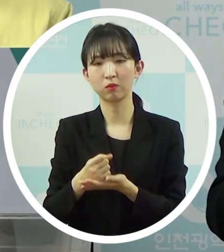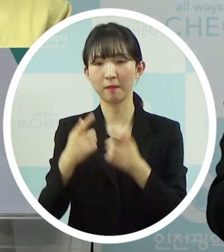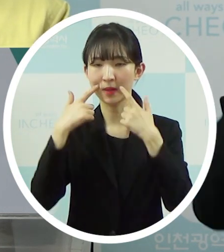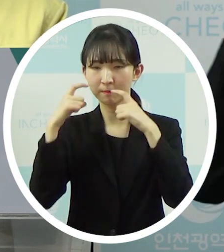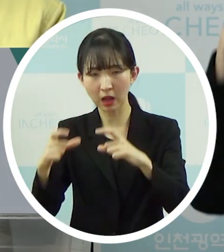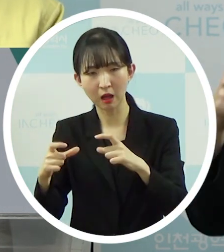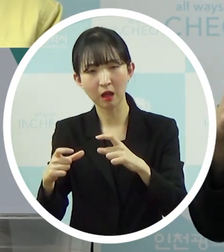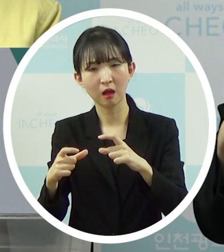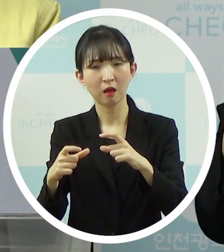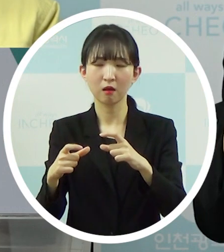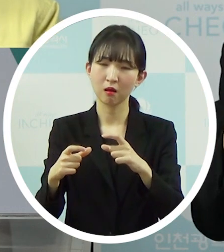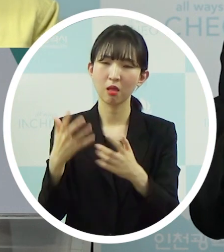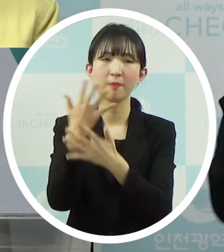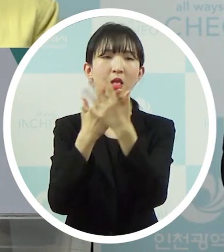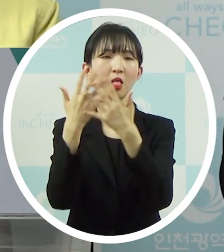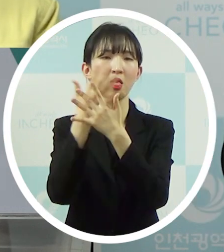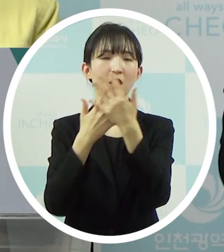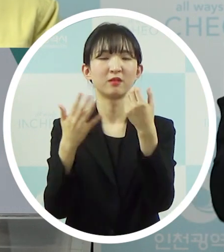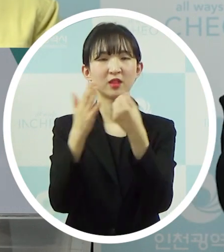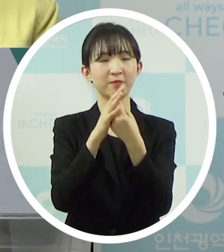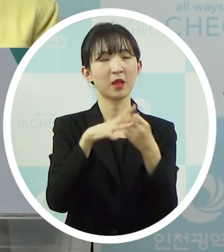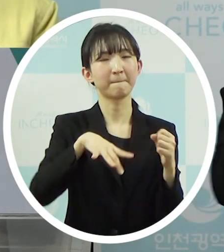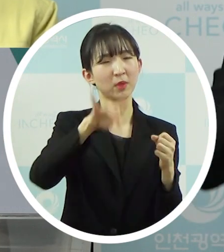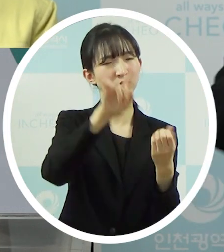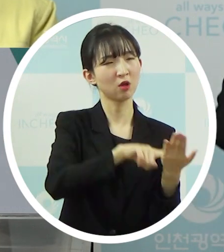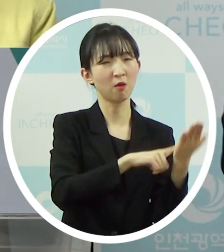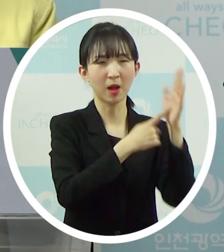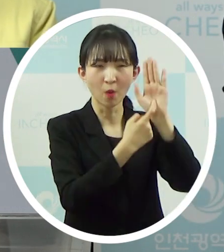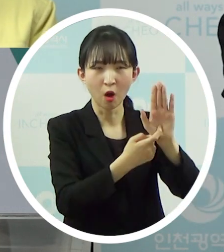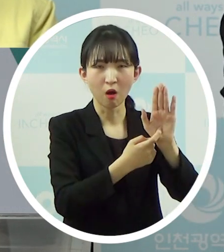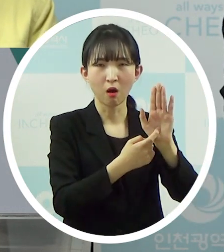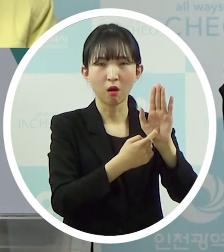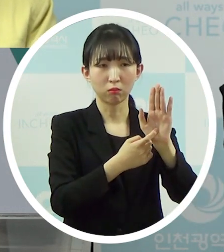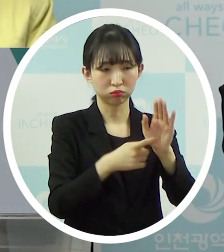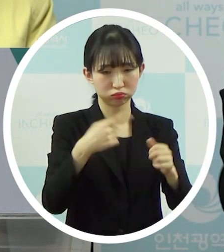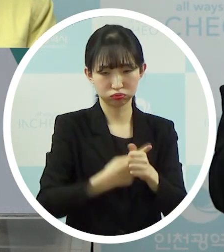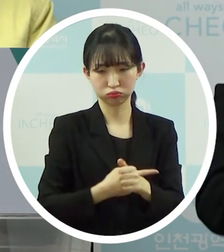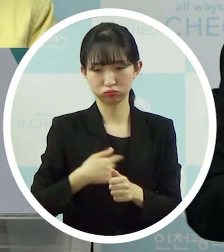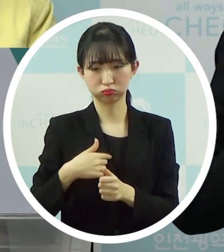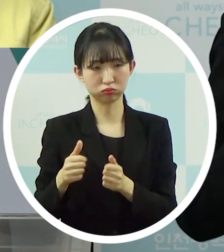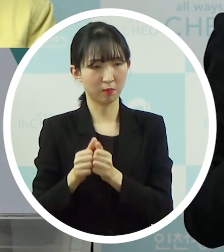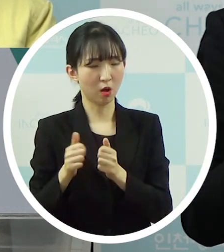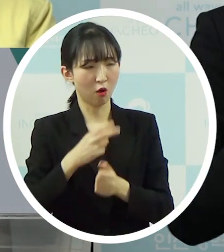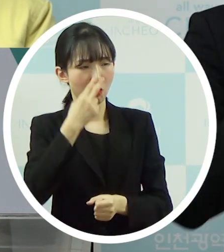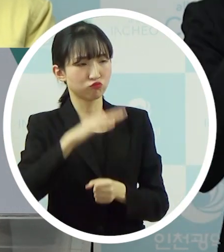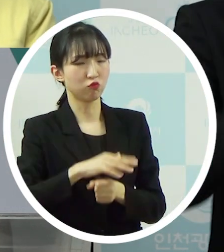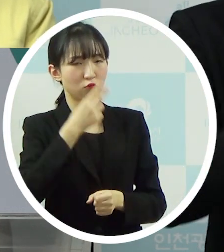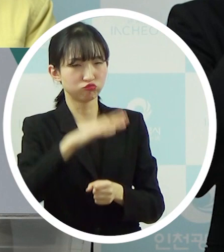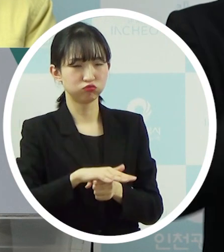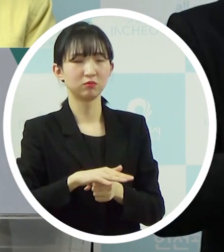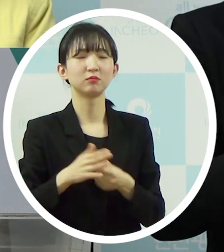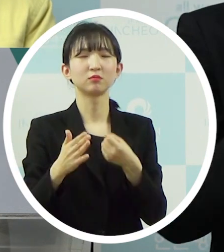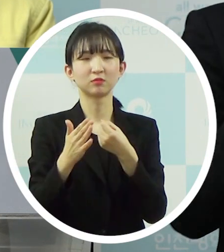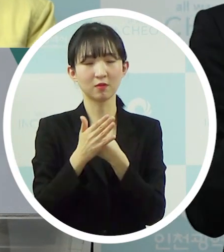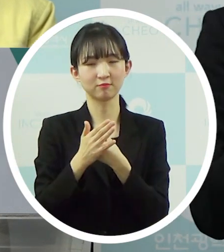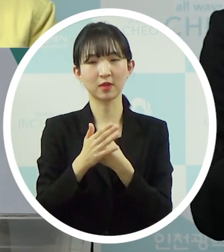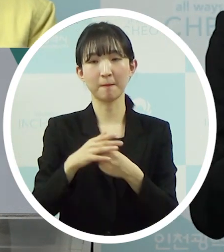있는데 미리 발표해서 그 사람들은 억울하다고 오는 사례를 예방하기 위해서 최종 판단이 나오면